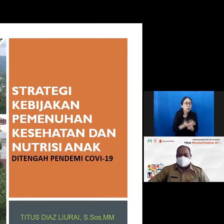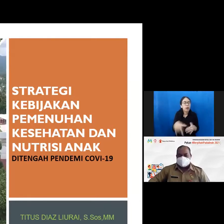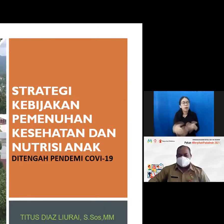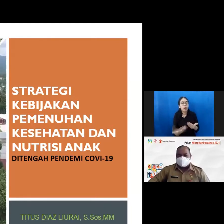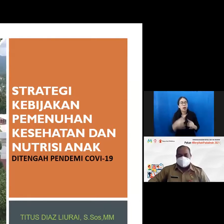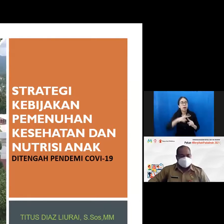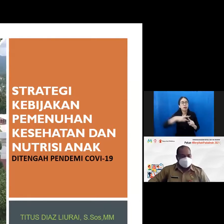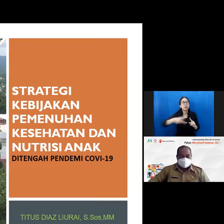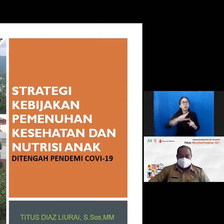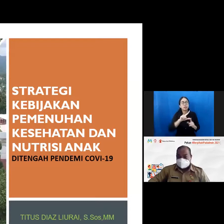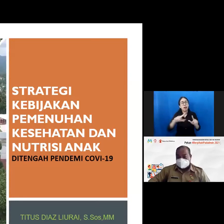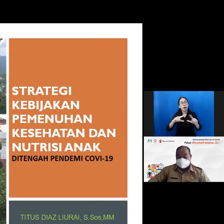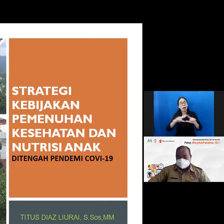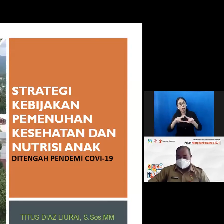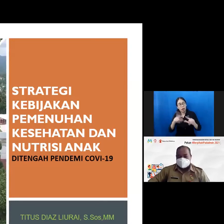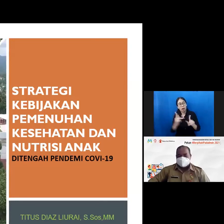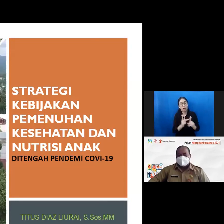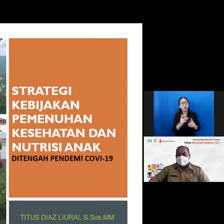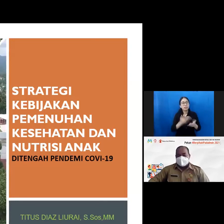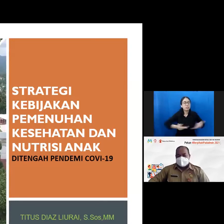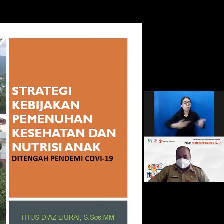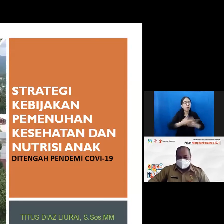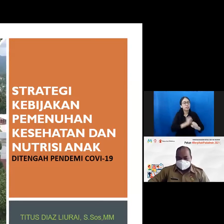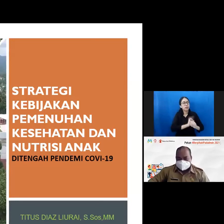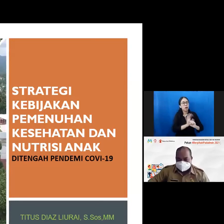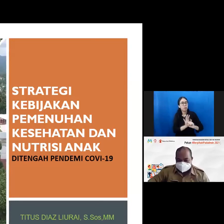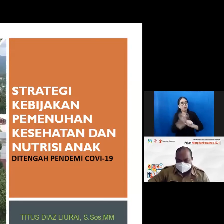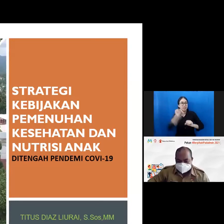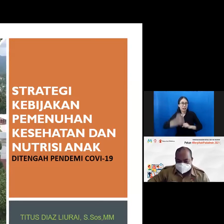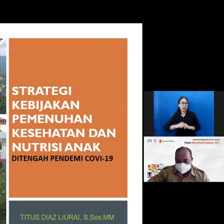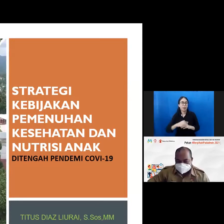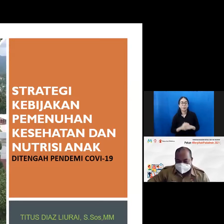situasi pandemi COVID-19 saat ini next